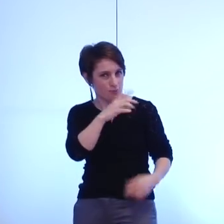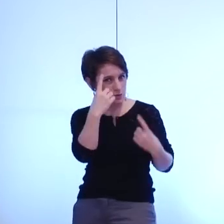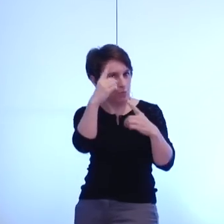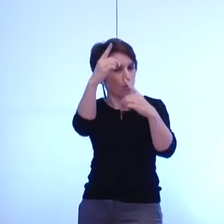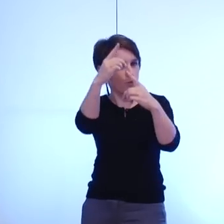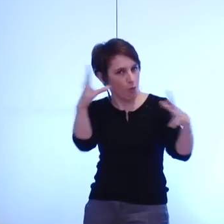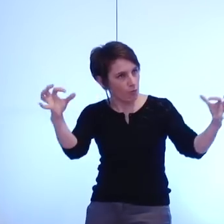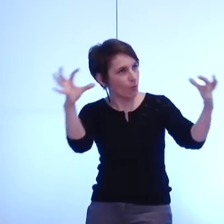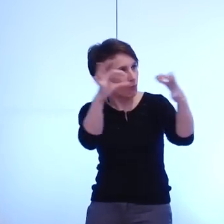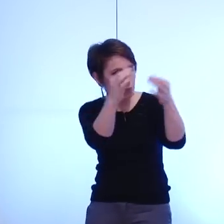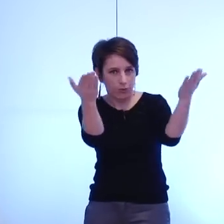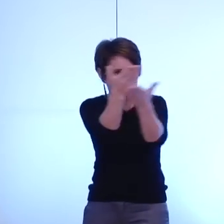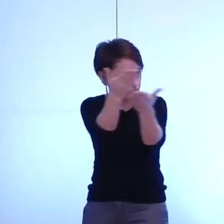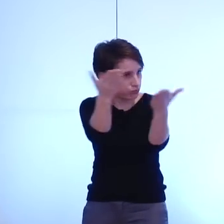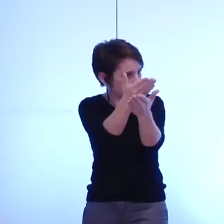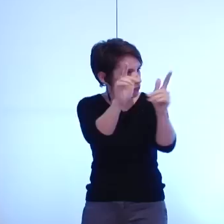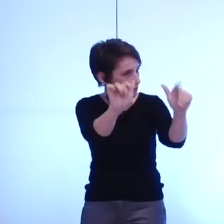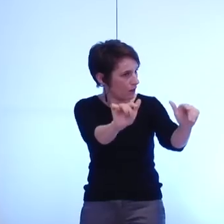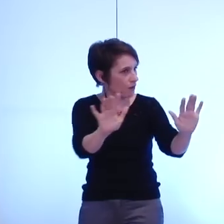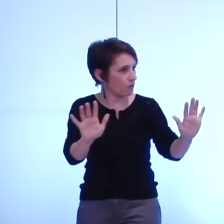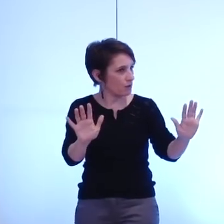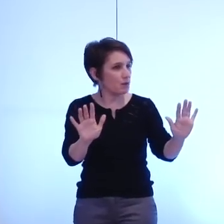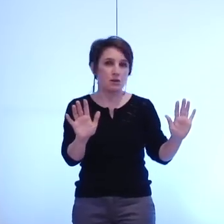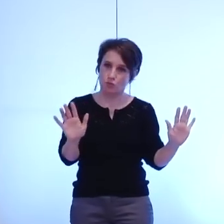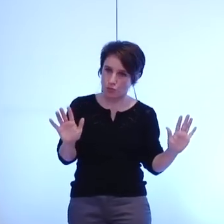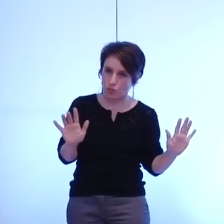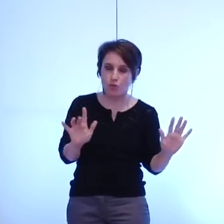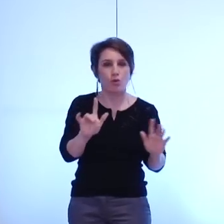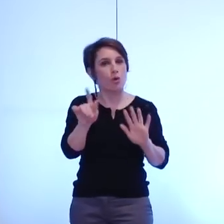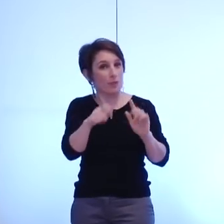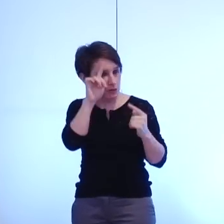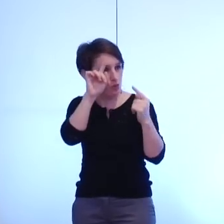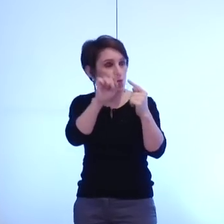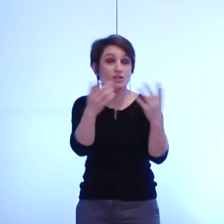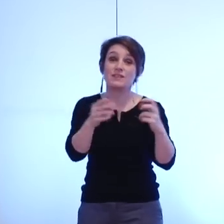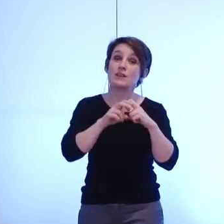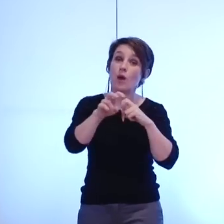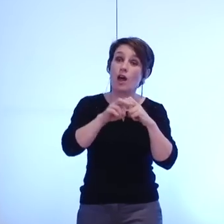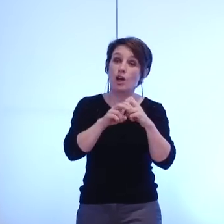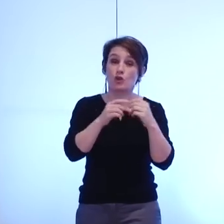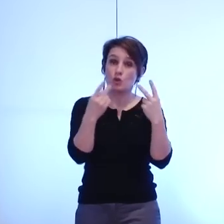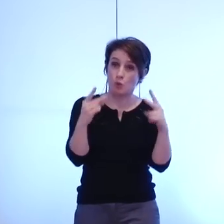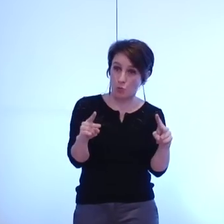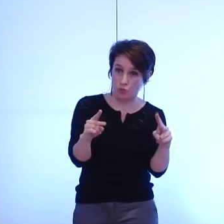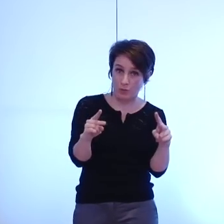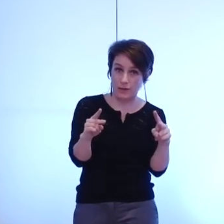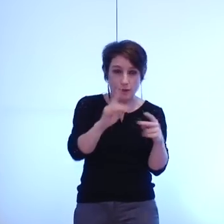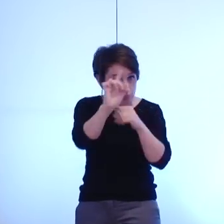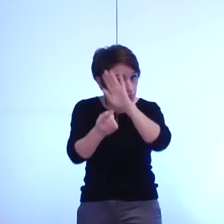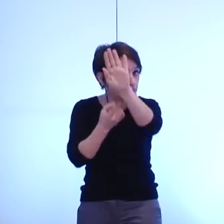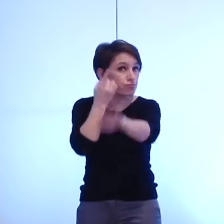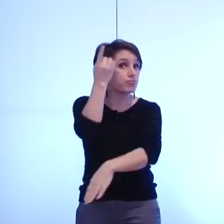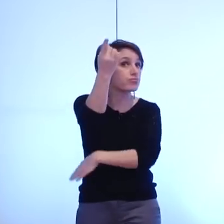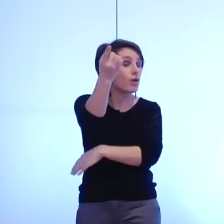absolument nécessaire qui doit permettre aux transports en commun public d'avoir une pérennité